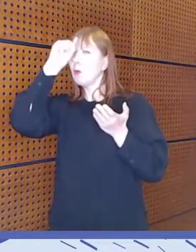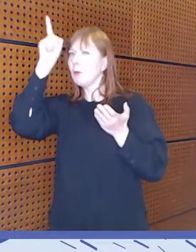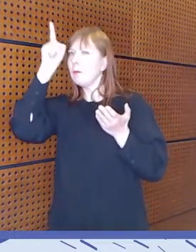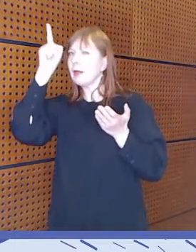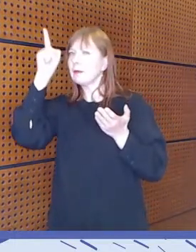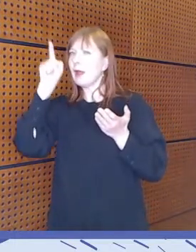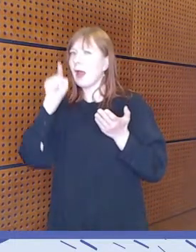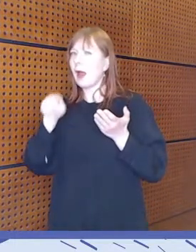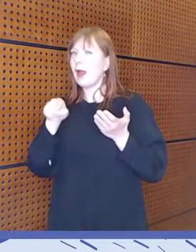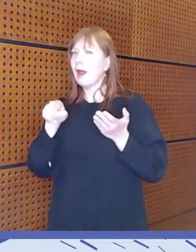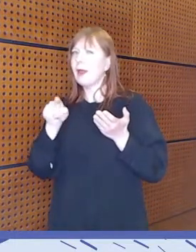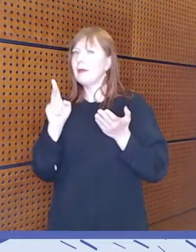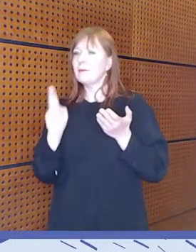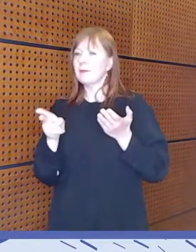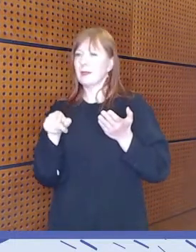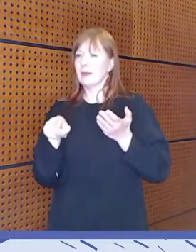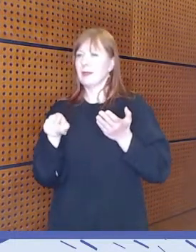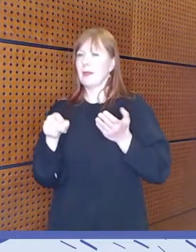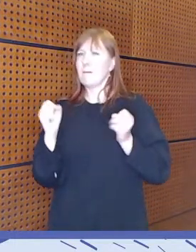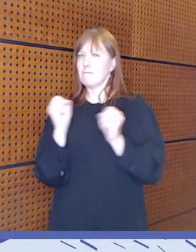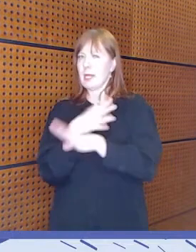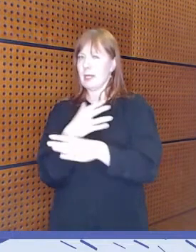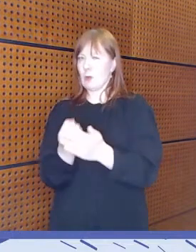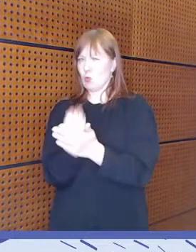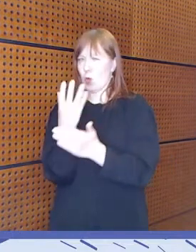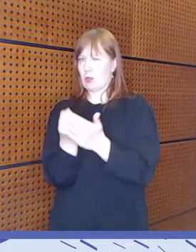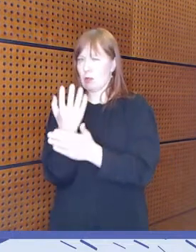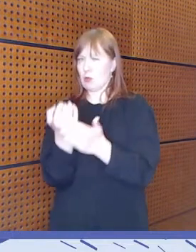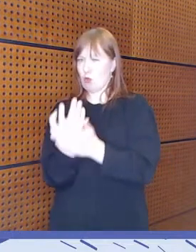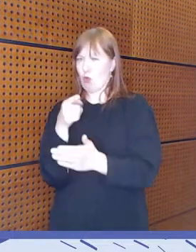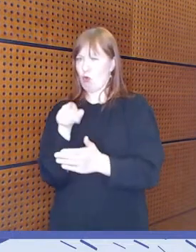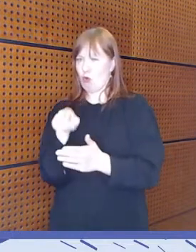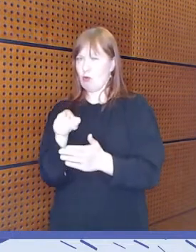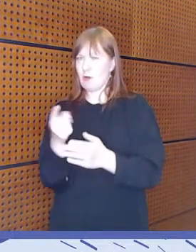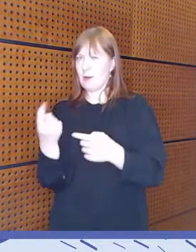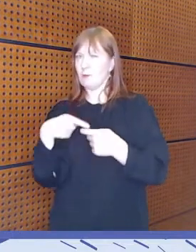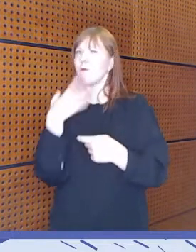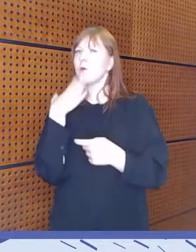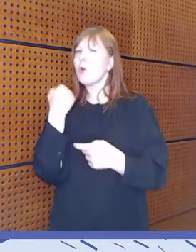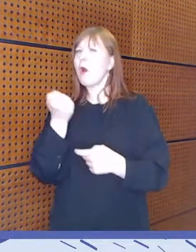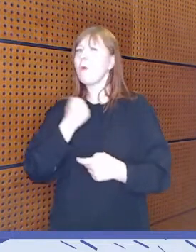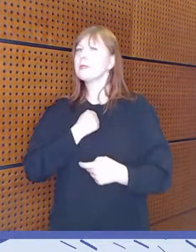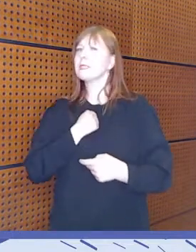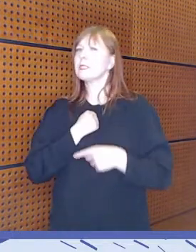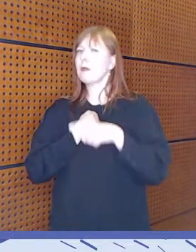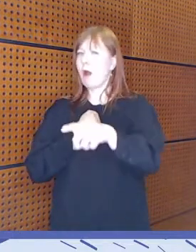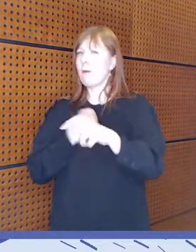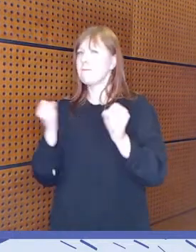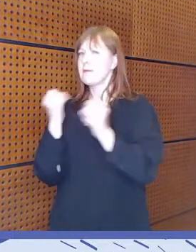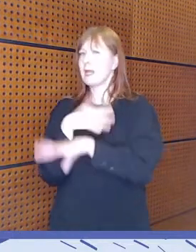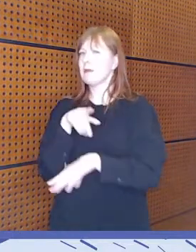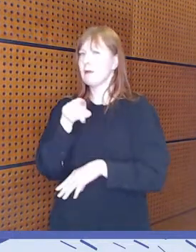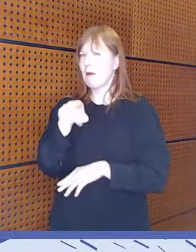tuotantoon, median tuotantoon, esimerkiksi kuka omistaa median.